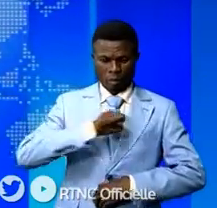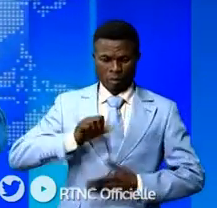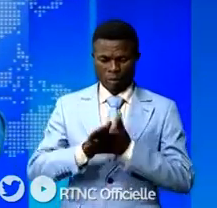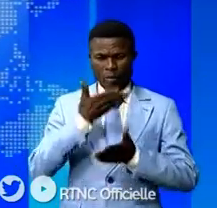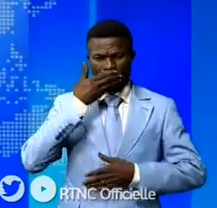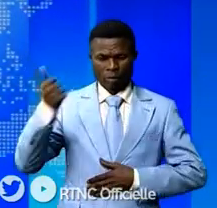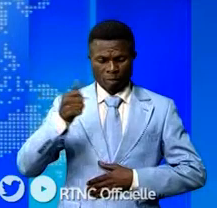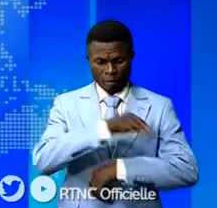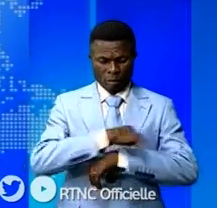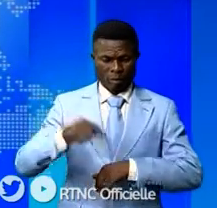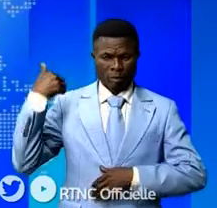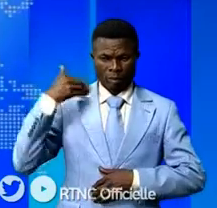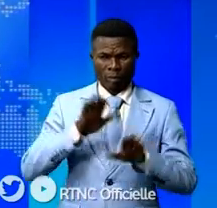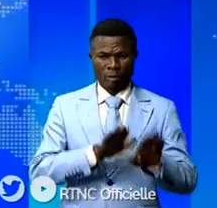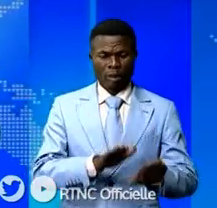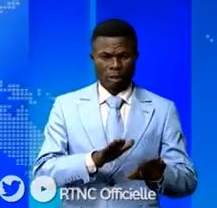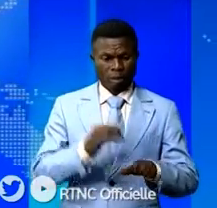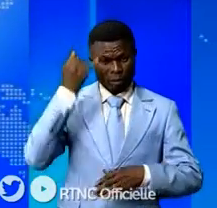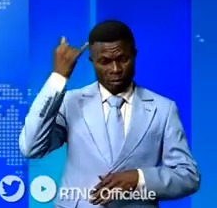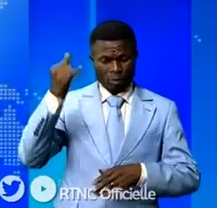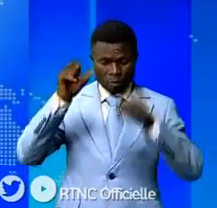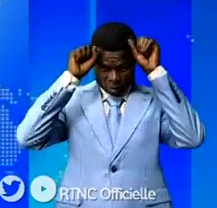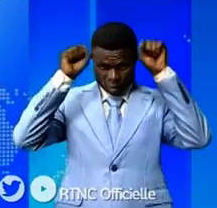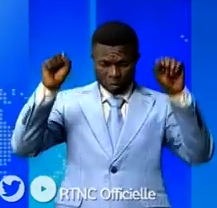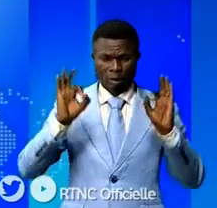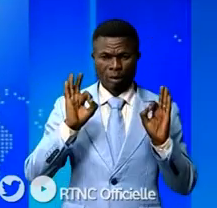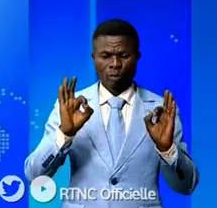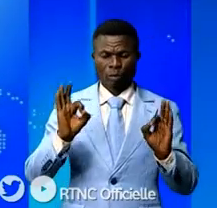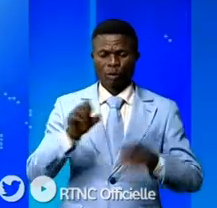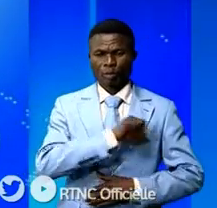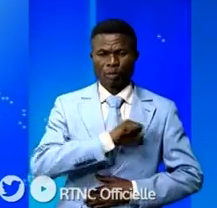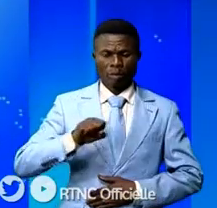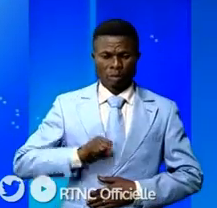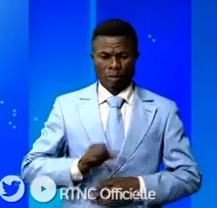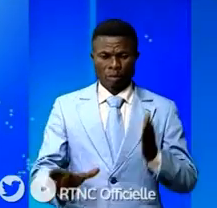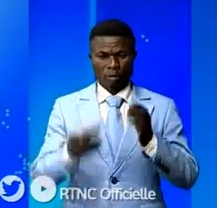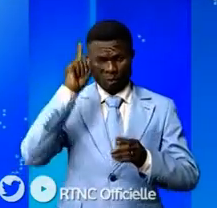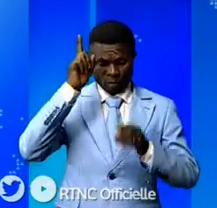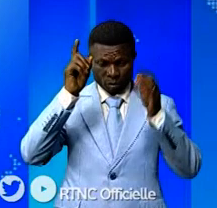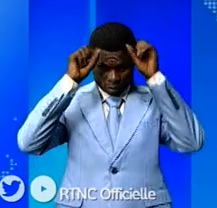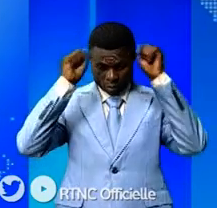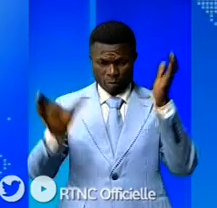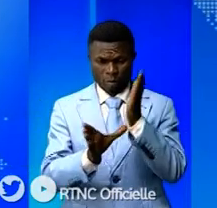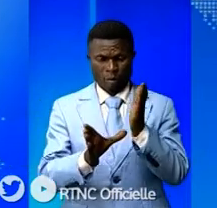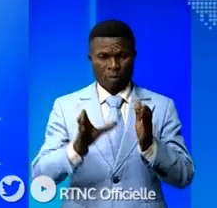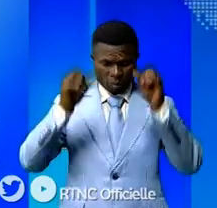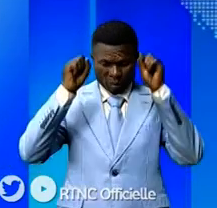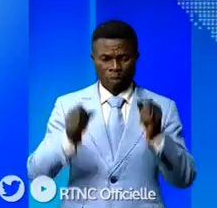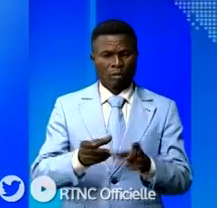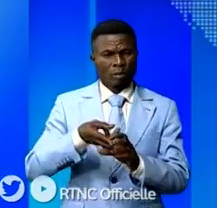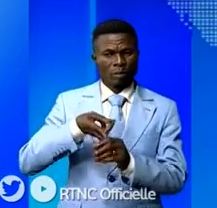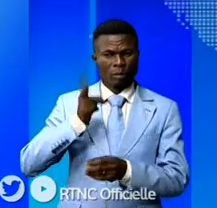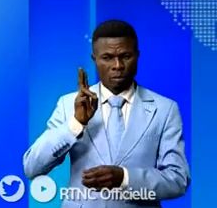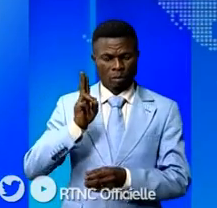institutionnelles sont donc attendues, selon le nouveau président du Sénat. Entre-temps, son premier vice-président a démissionné. Il a rendu son tablier,